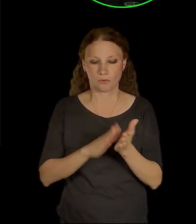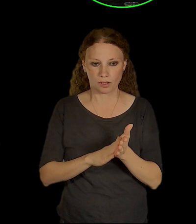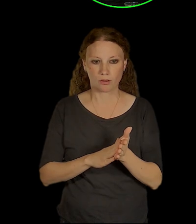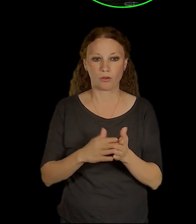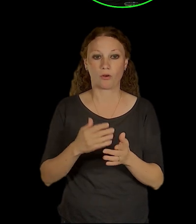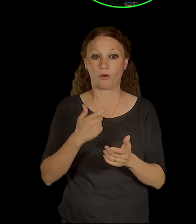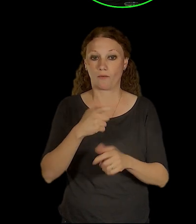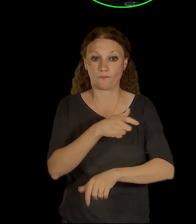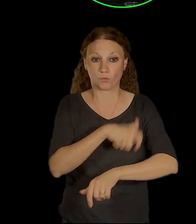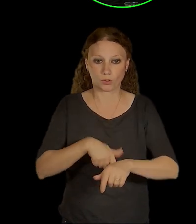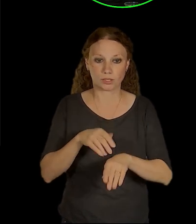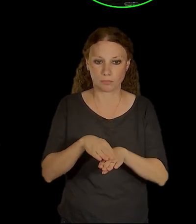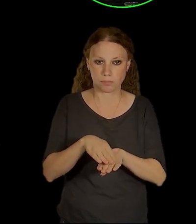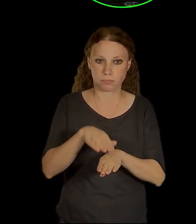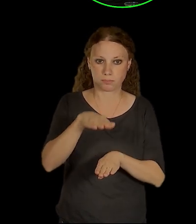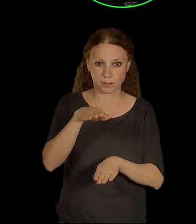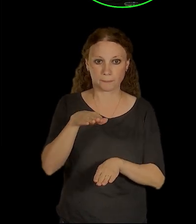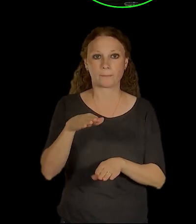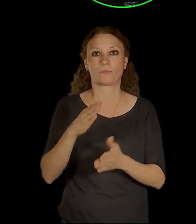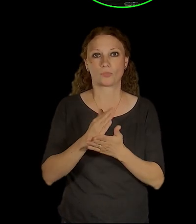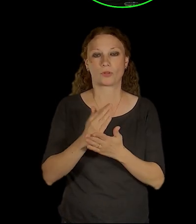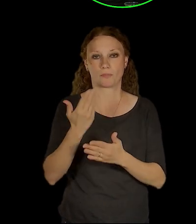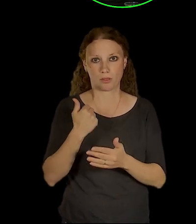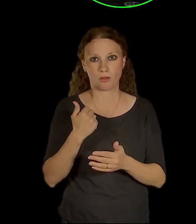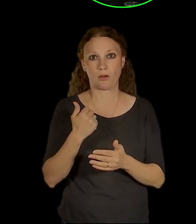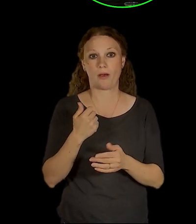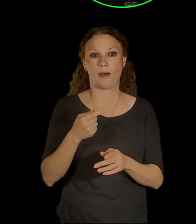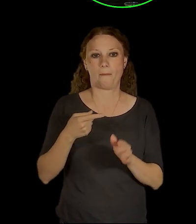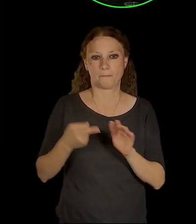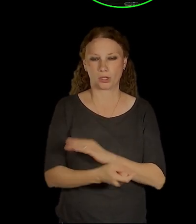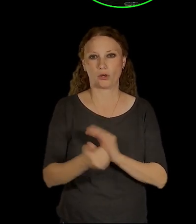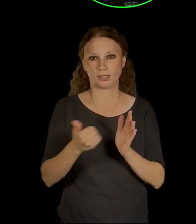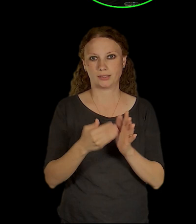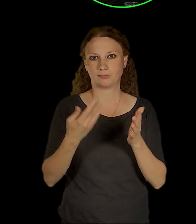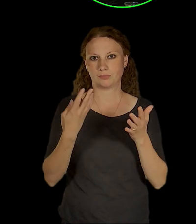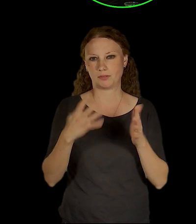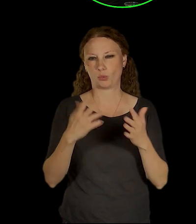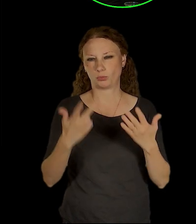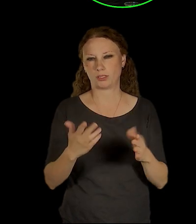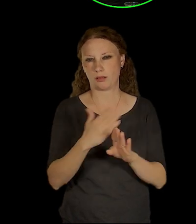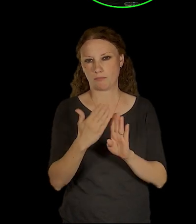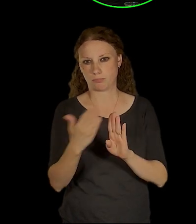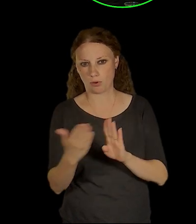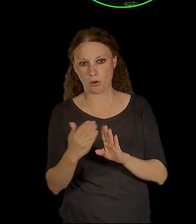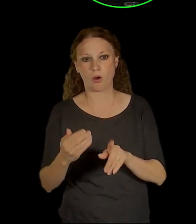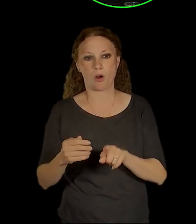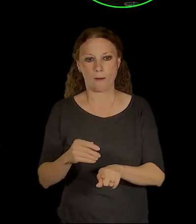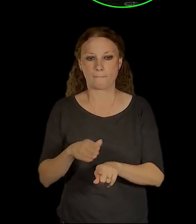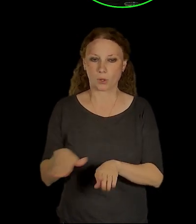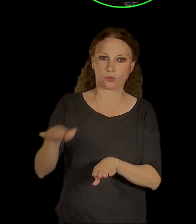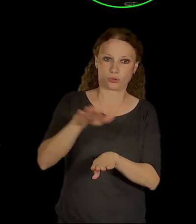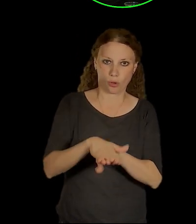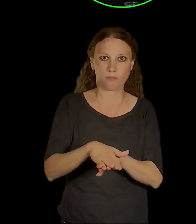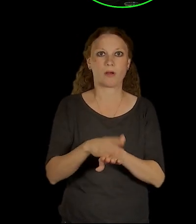už ta historie. Tady je nejnější úroveň metra z osmdesátých let, pak je parter nádražní ulice s tramvajovou